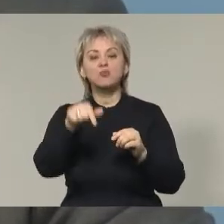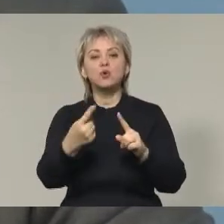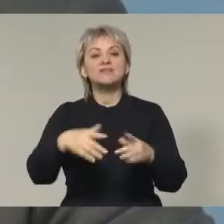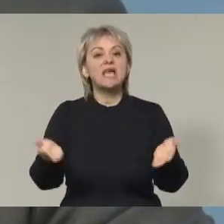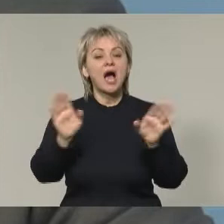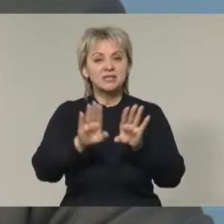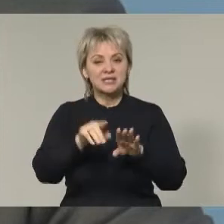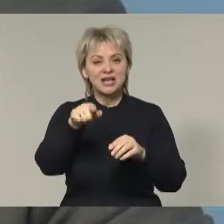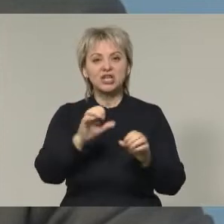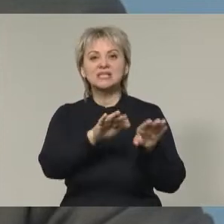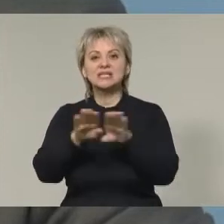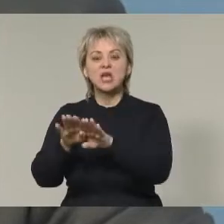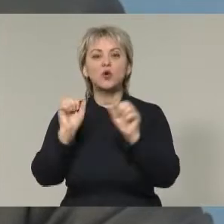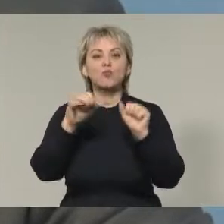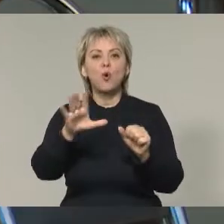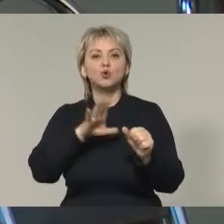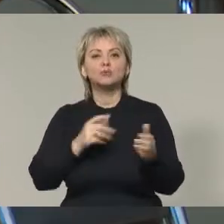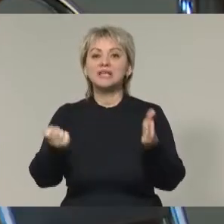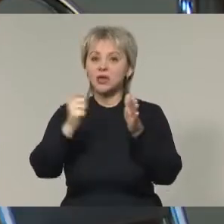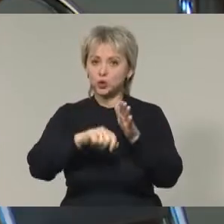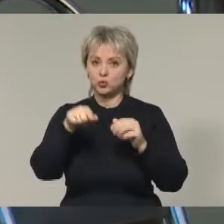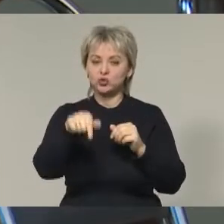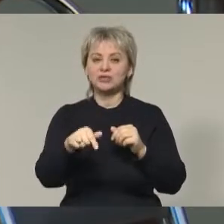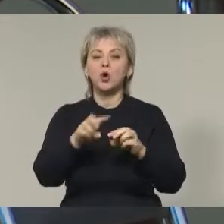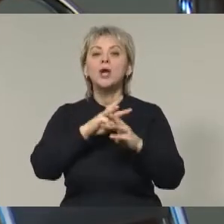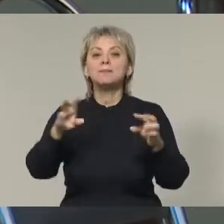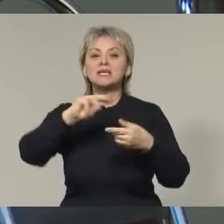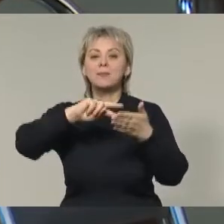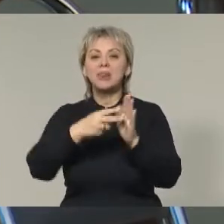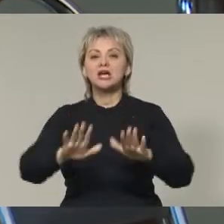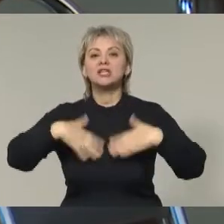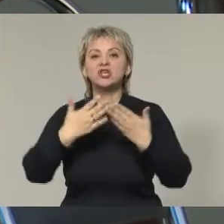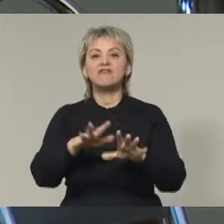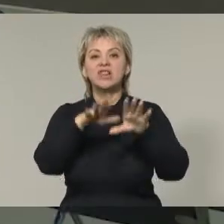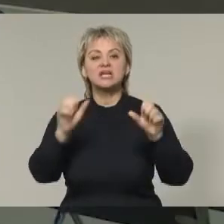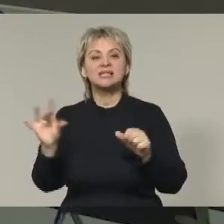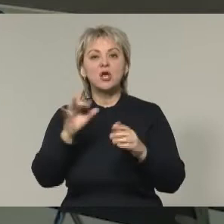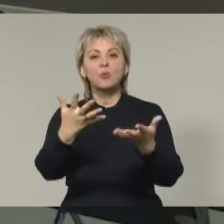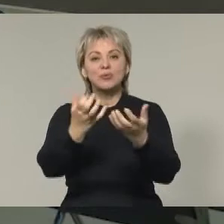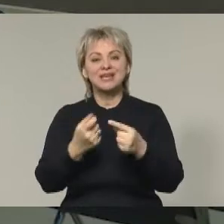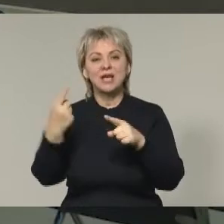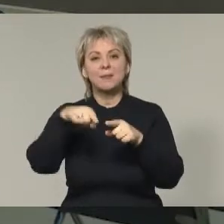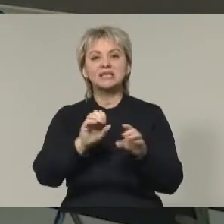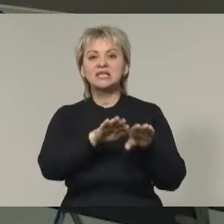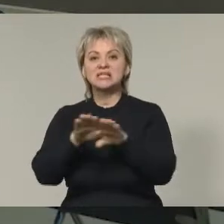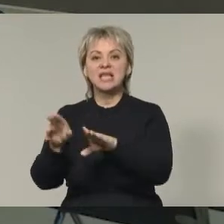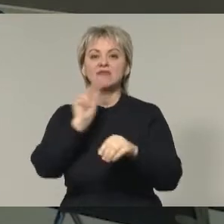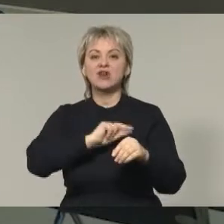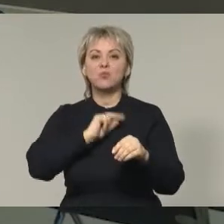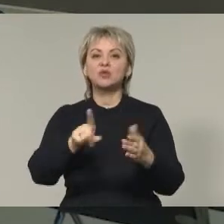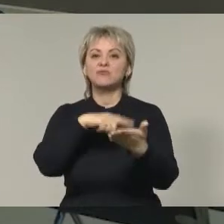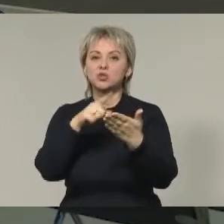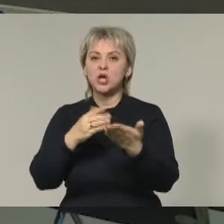остальные стандарты могут быть отключены. Министр планирует предложить властям Ростова применять этот стандарт в работе